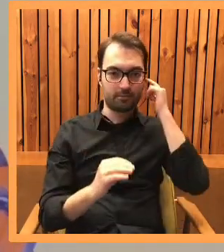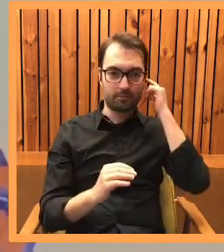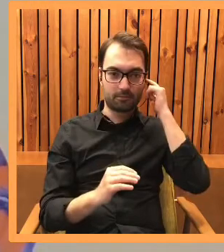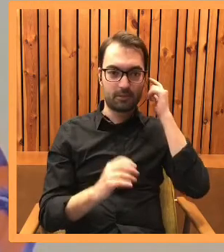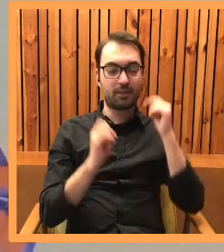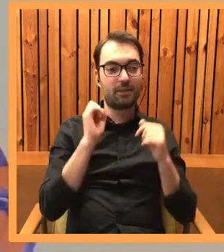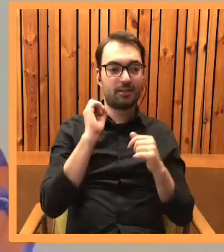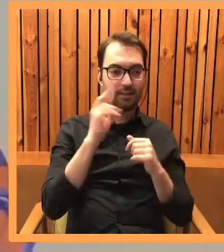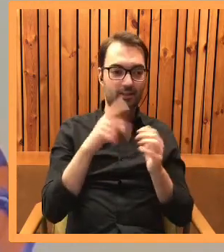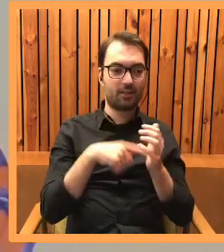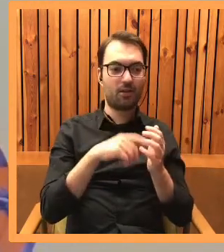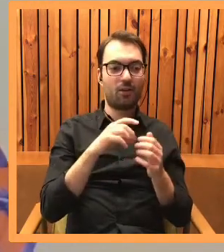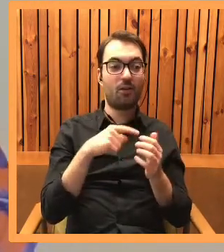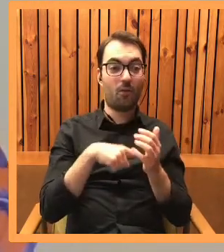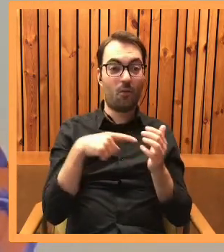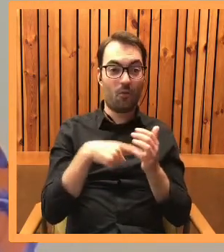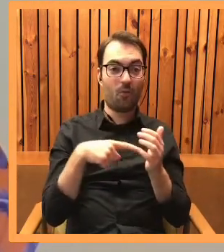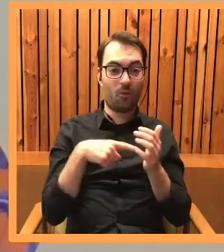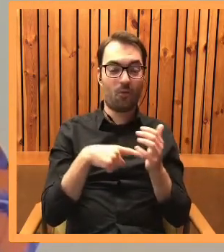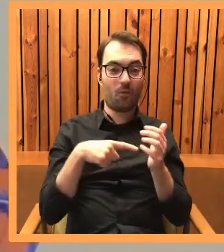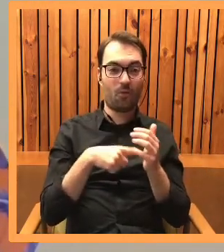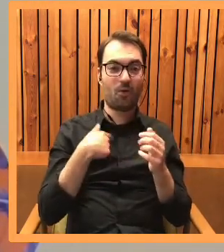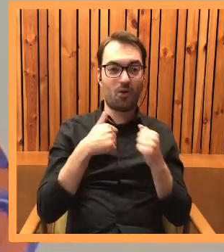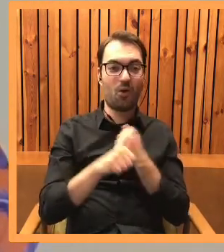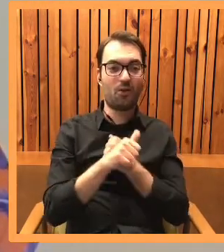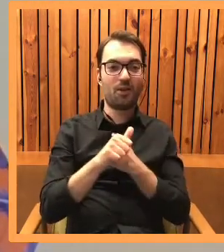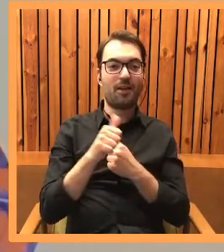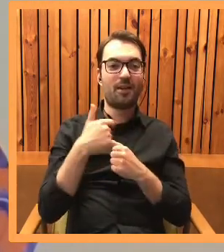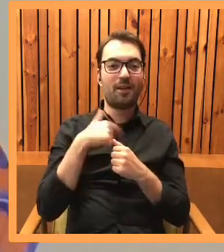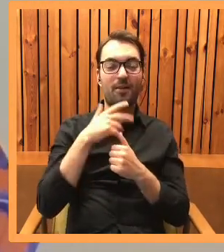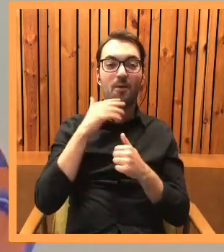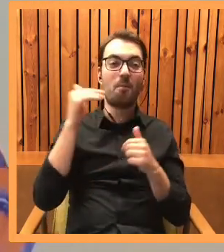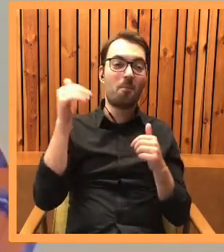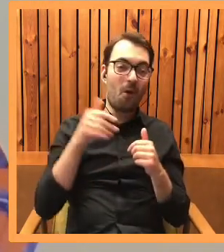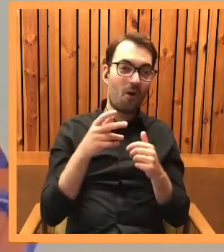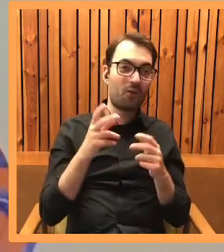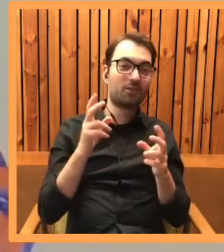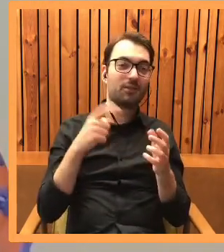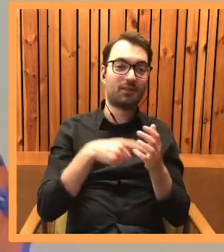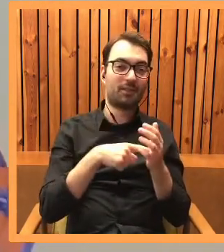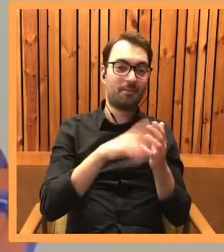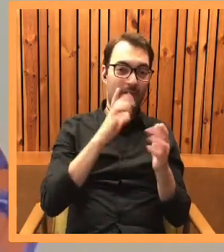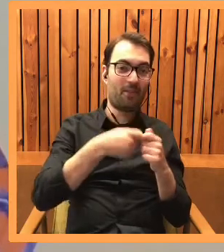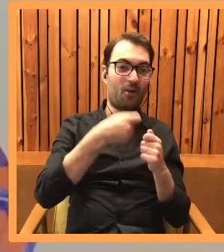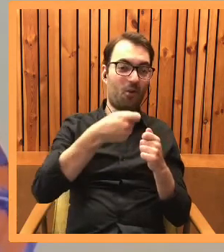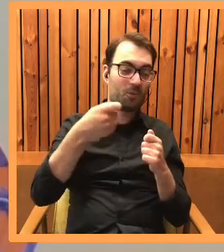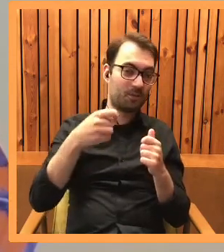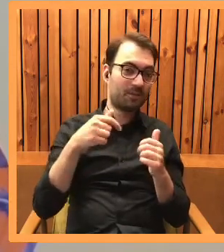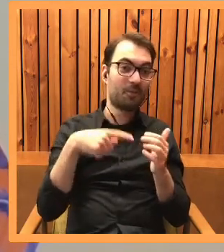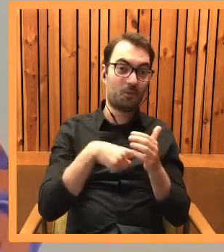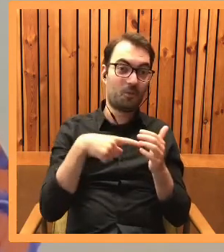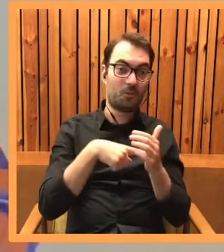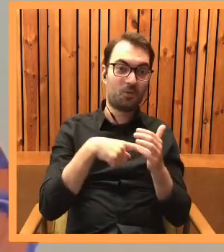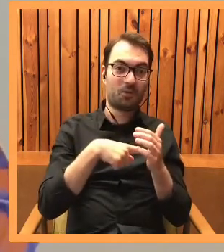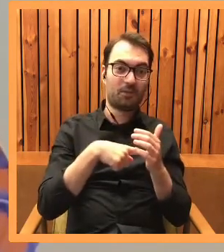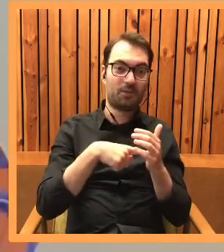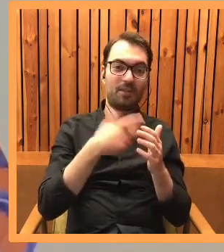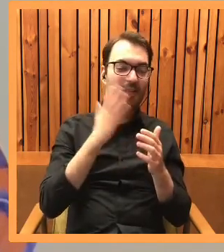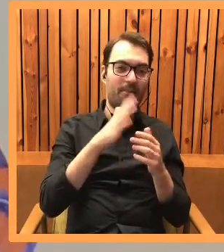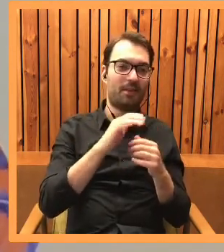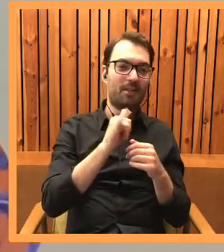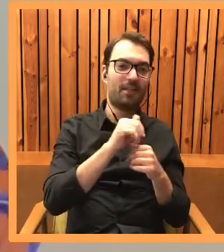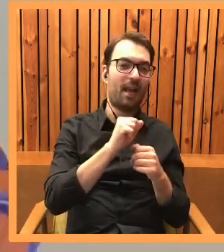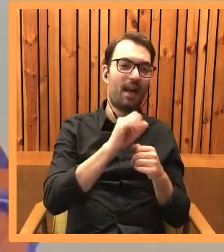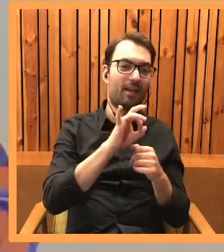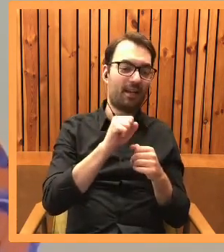I to właśnie o tej historii mówiłam, kiedy powiedziałam, że może jeszcze coś powstanie z uniwersum Kwiat po proci i niekoniecznie będzie kontynuacją